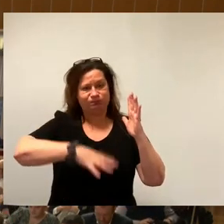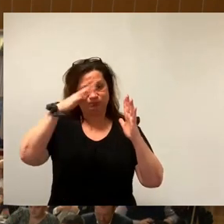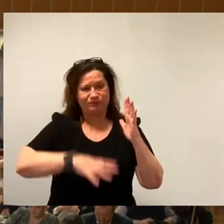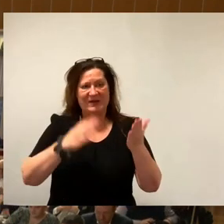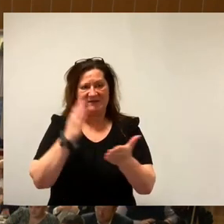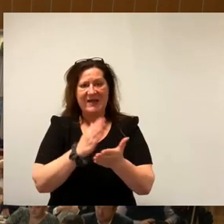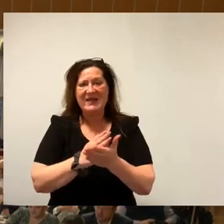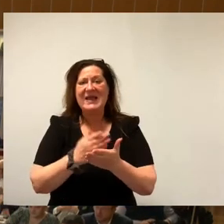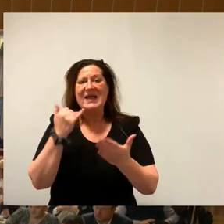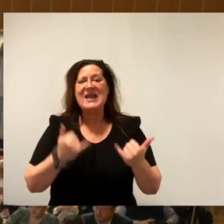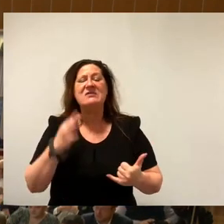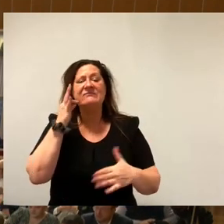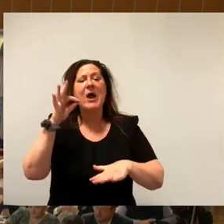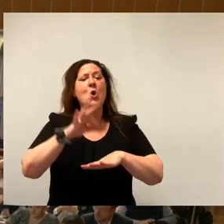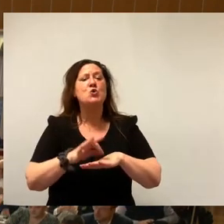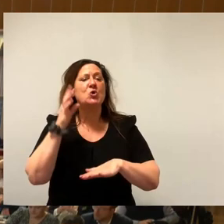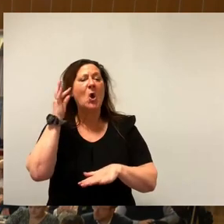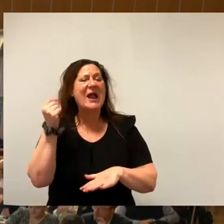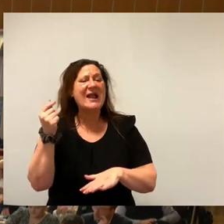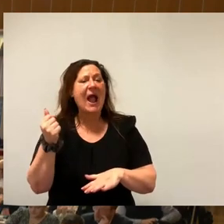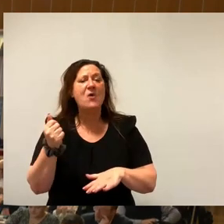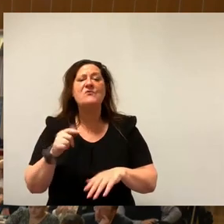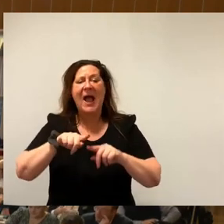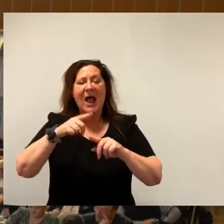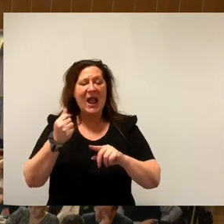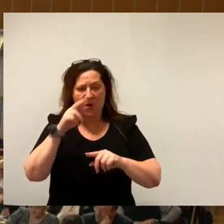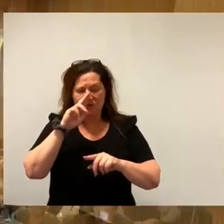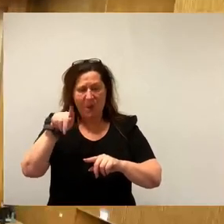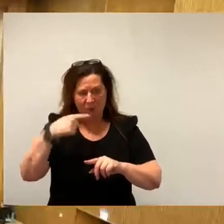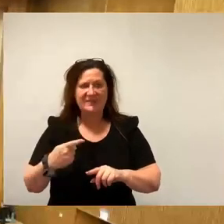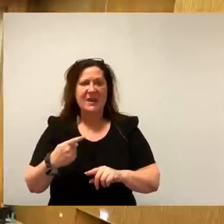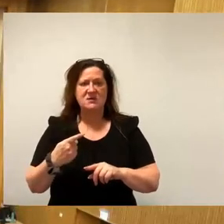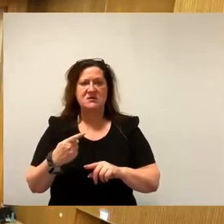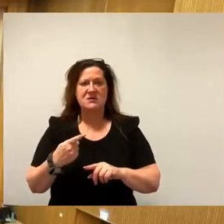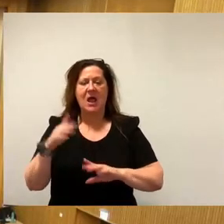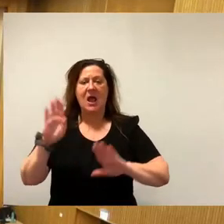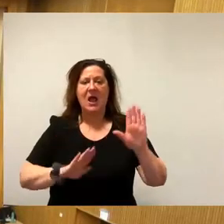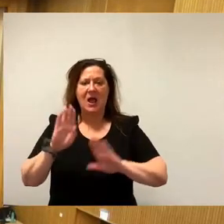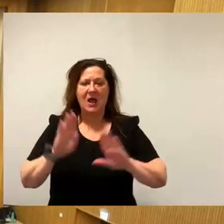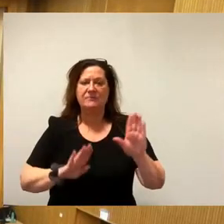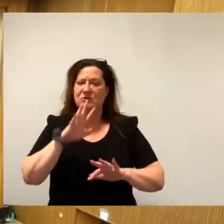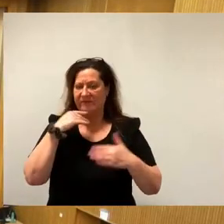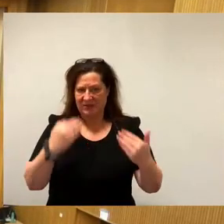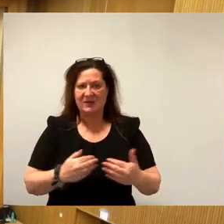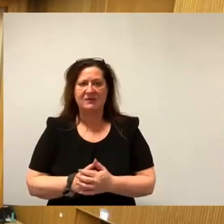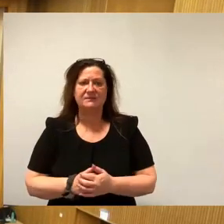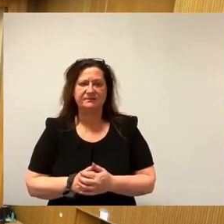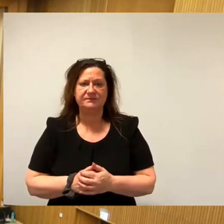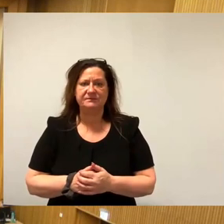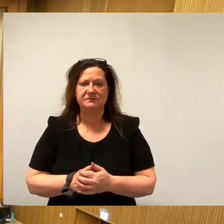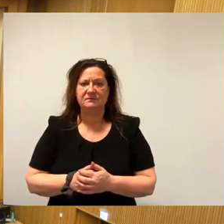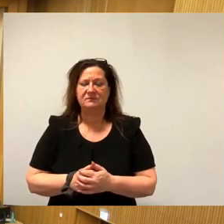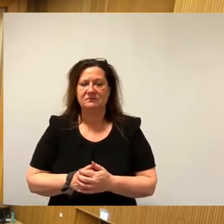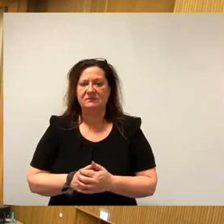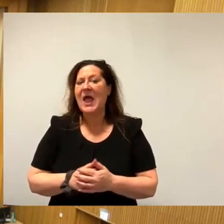Kaufmann würde nochmal Stellung nehmen und dann würden wir zur Abstimmung kommen. Frau Dr. Kaufmann, bitte. Ja, vielen Dank. Auch wieder hier eine heiße Debatte.